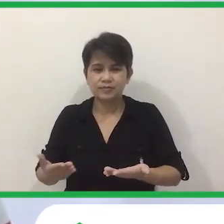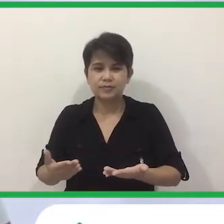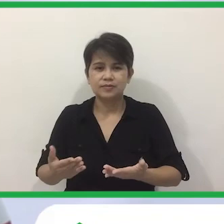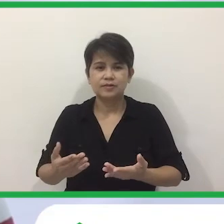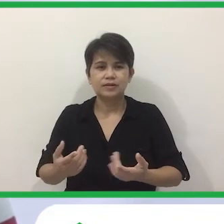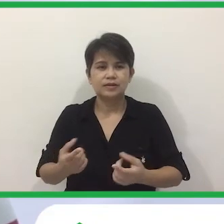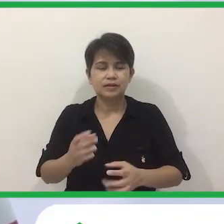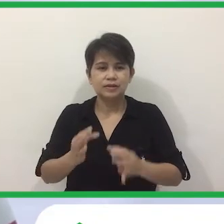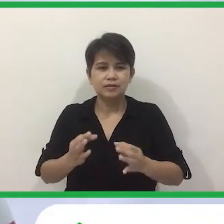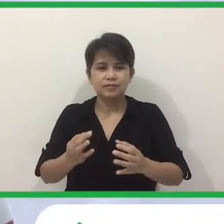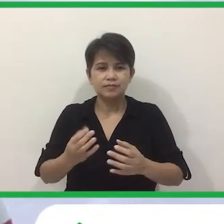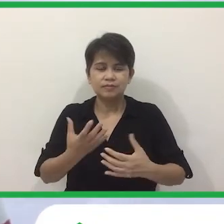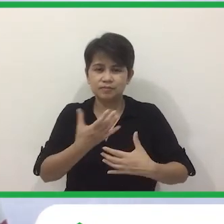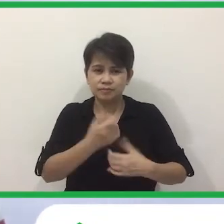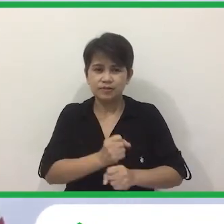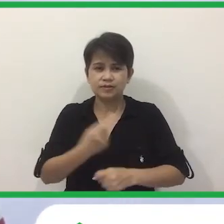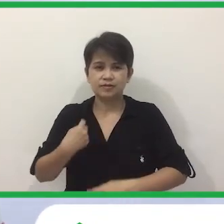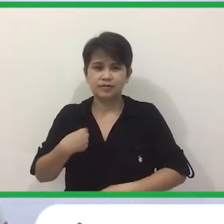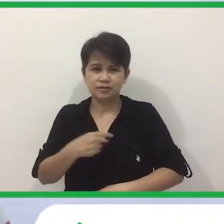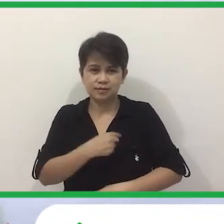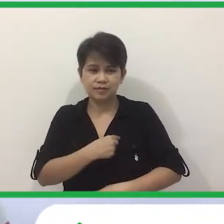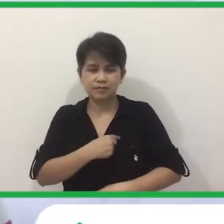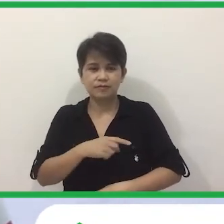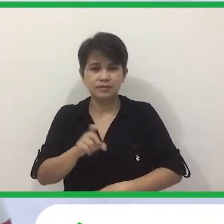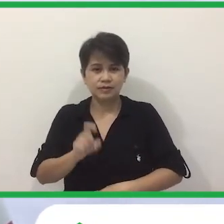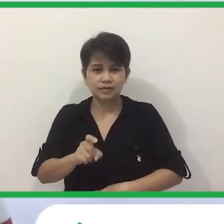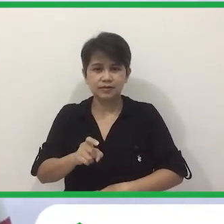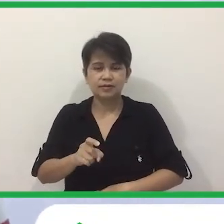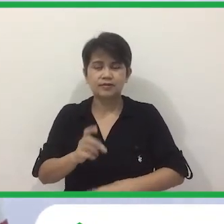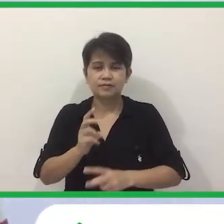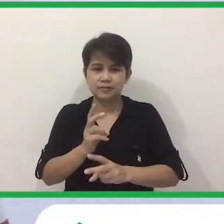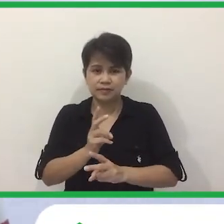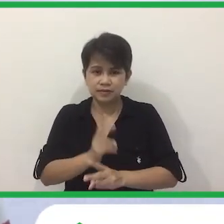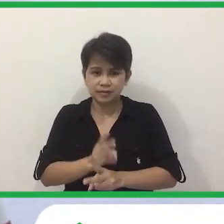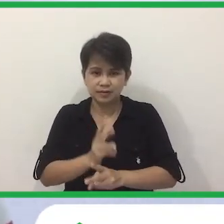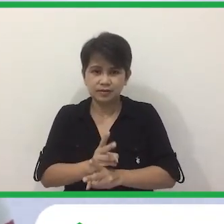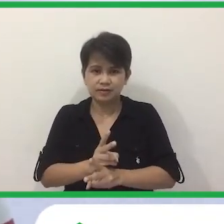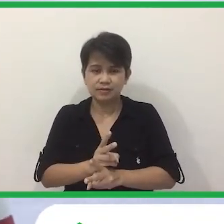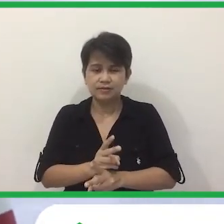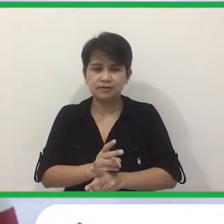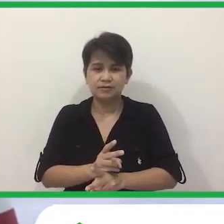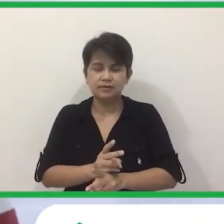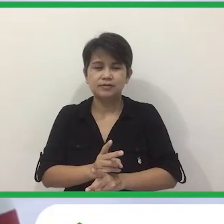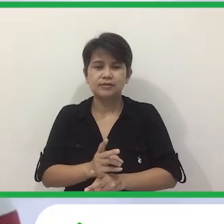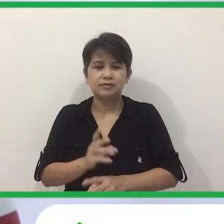Na Bagay Na Pag Merong Pinagkatiwala Sa Atin Dapat Iingatan Ito Yun Ang Ating